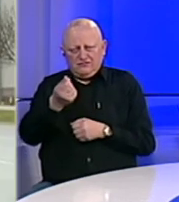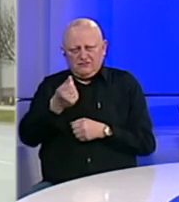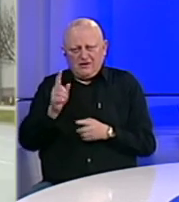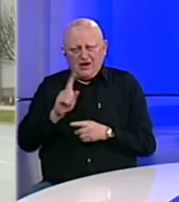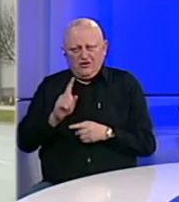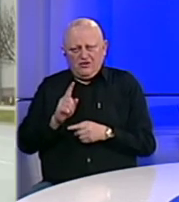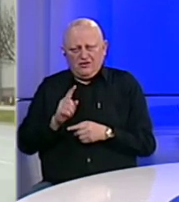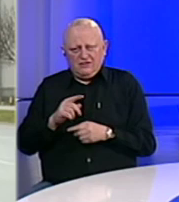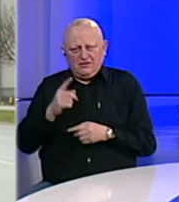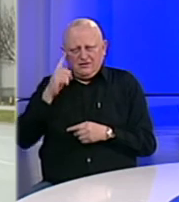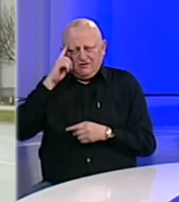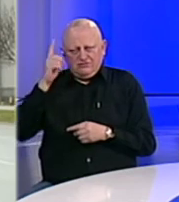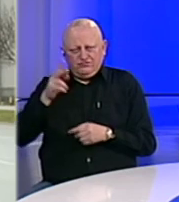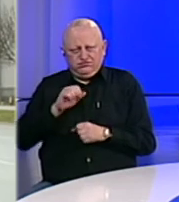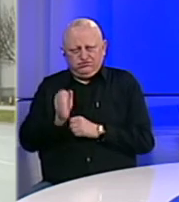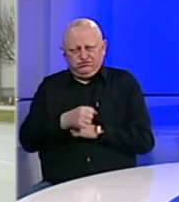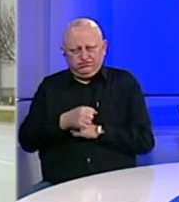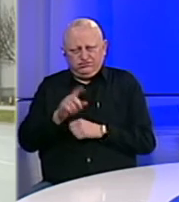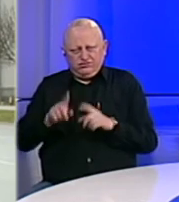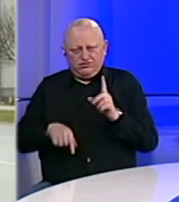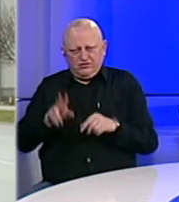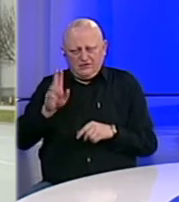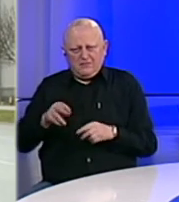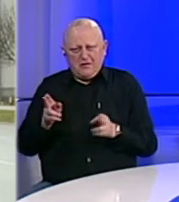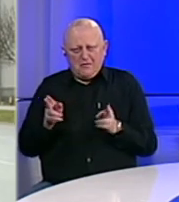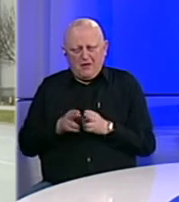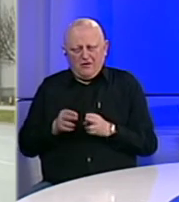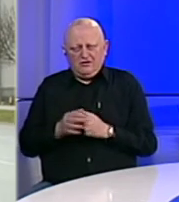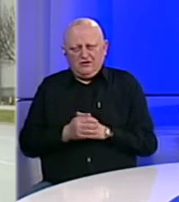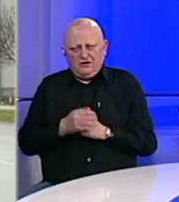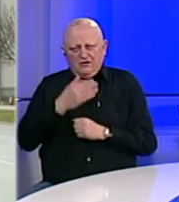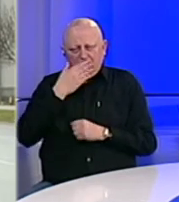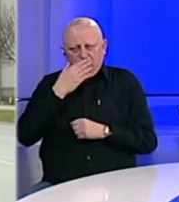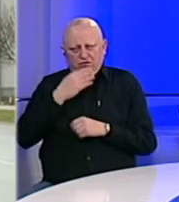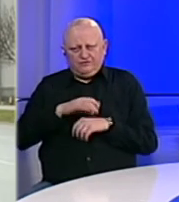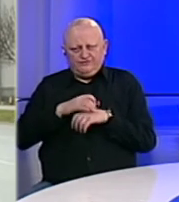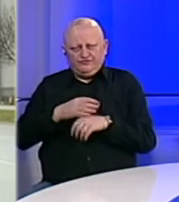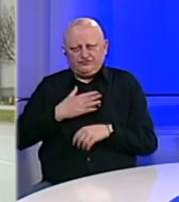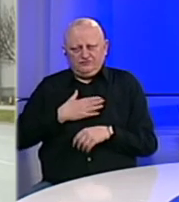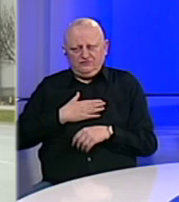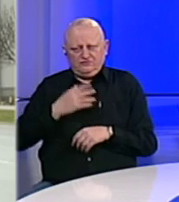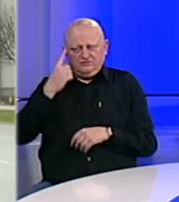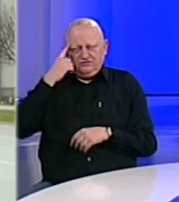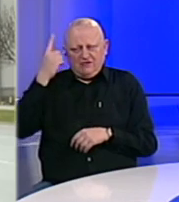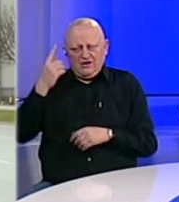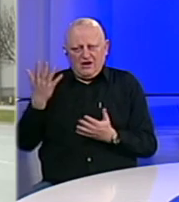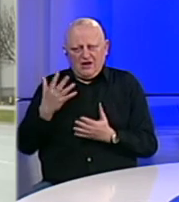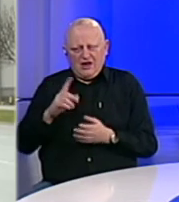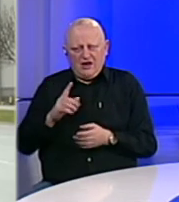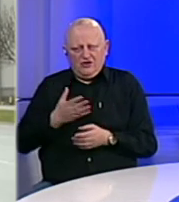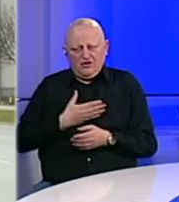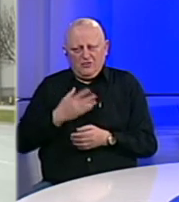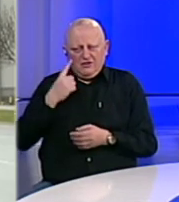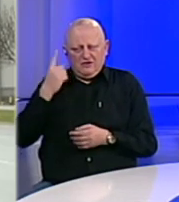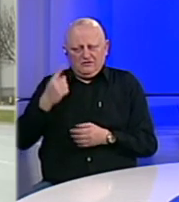kako ne bi nesavisni pojedinci, vjerujemo da ih je ipak malo, doveli sebe, da kažemo, u ideju, odnosno kako i ne bi dobili